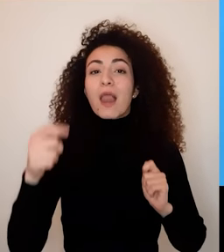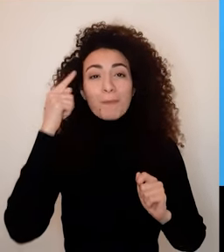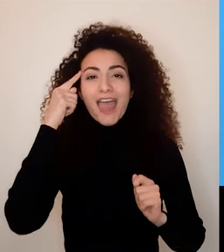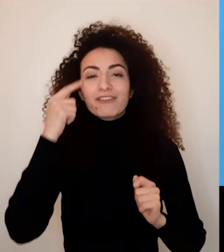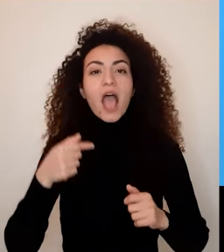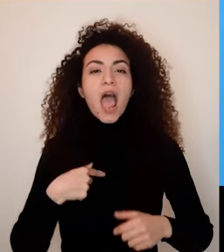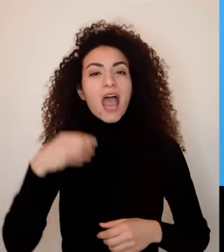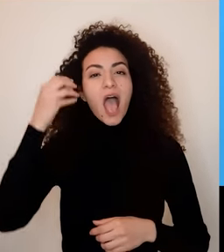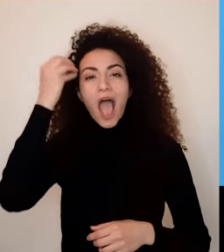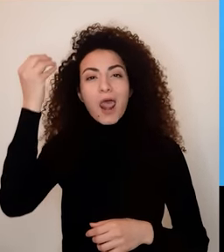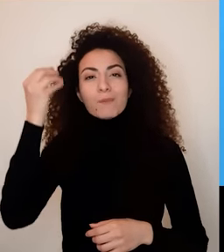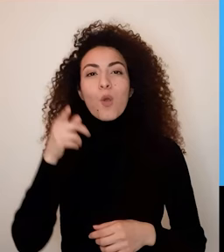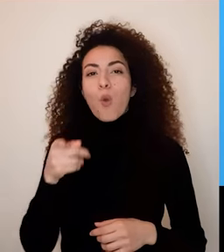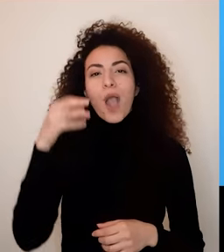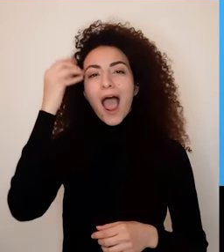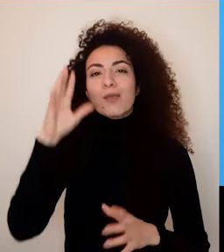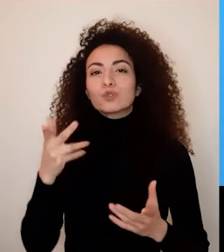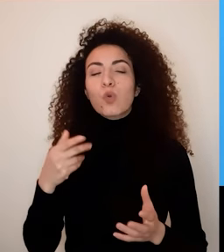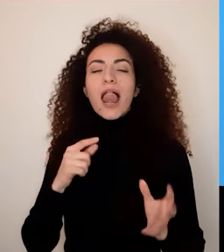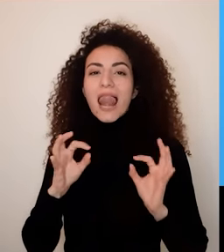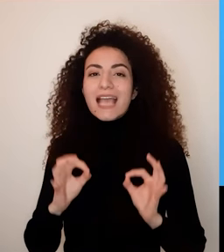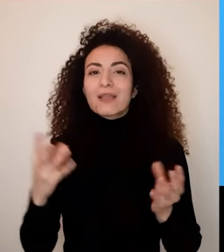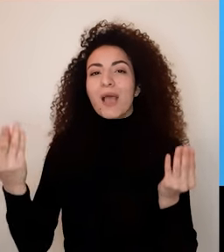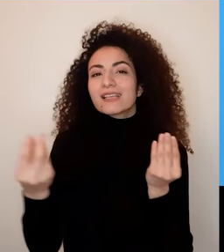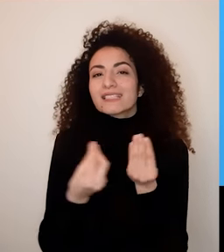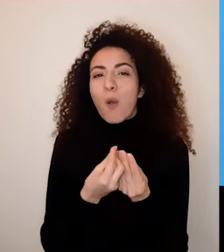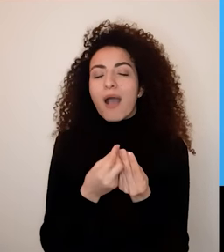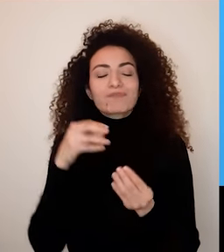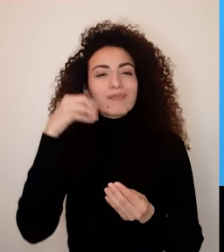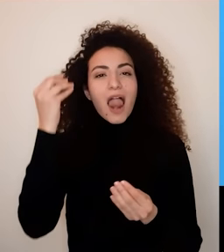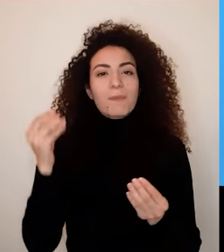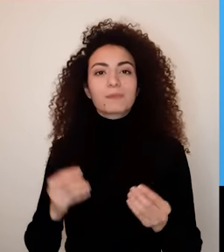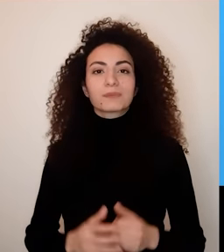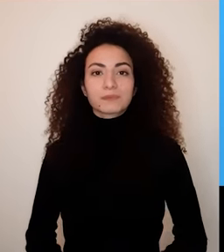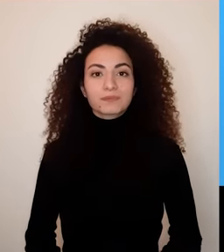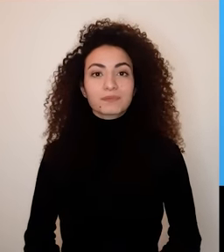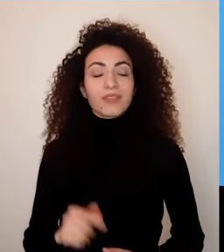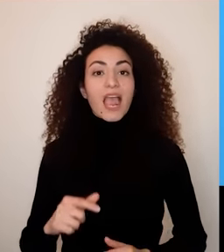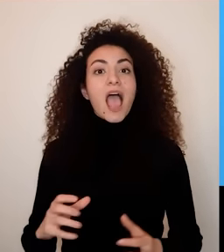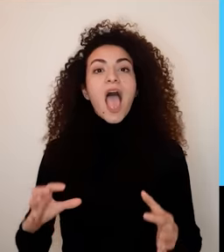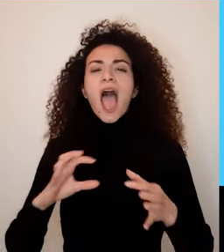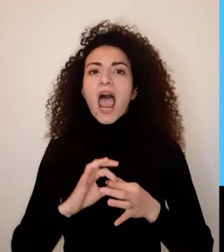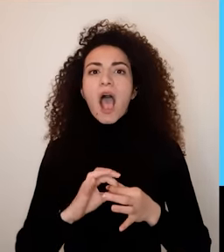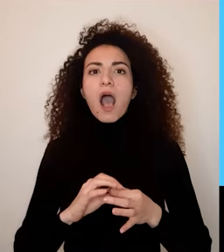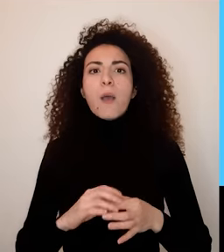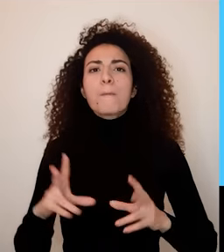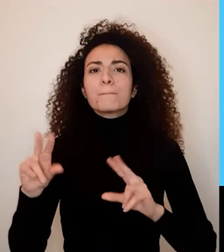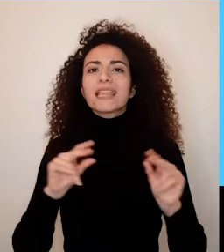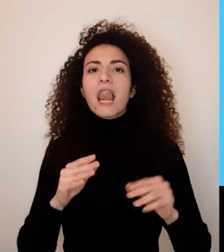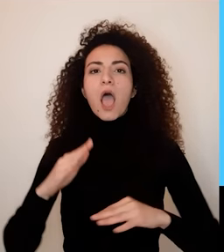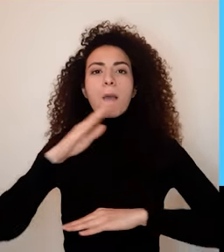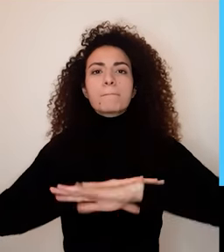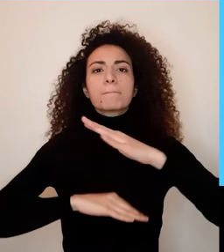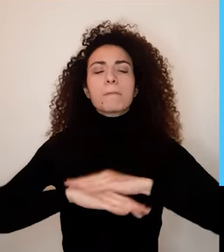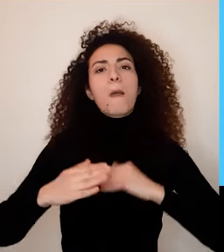على المدى الطويلة بيعرفوا أن كل واحد مؤتمن على حلم الآخر وعلى أحلام مشتركة بين بعضهم حاولنا بهذه الفقرة